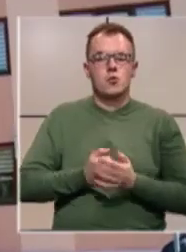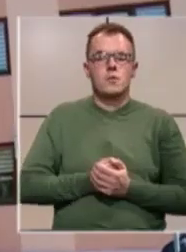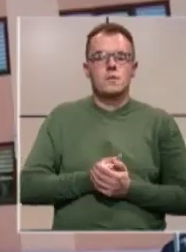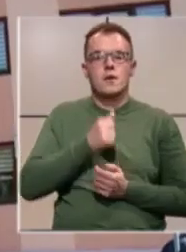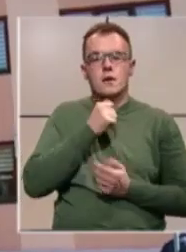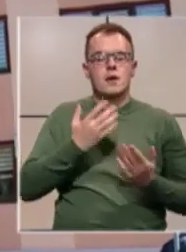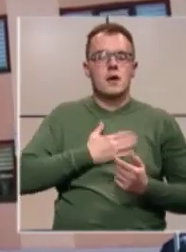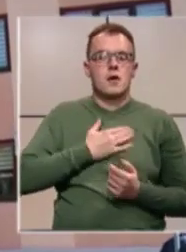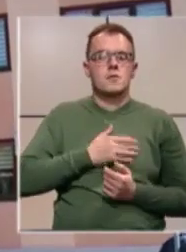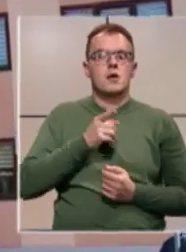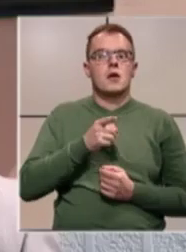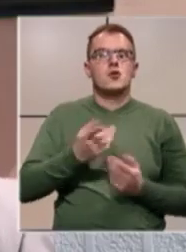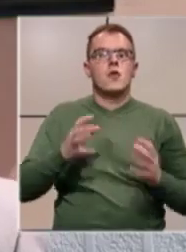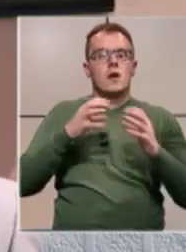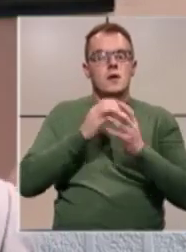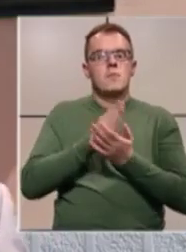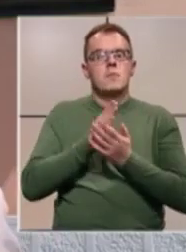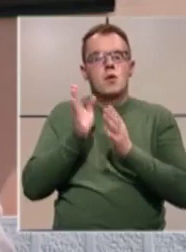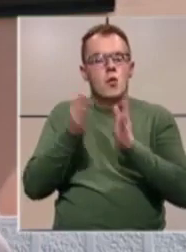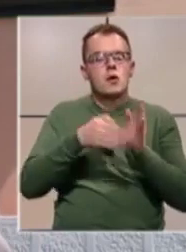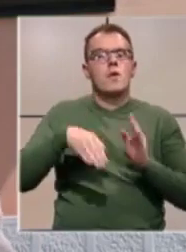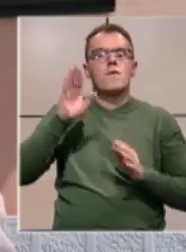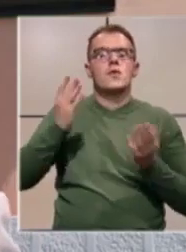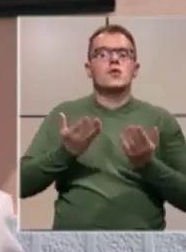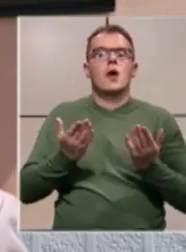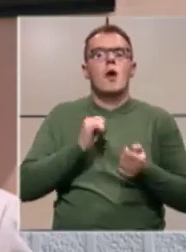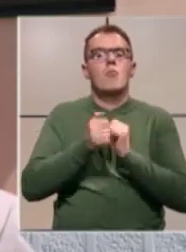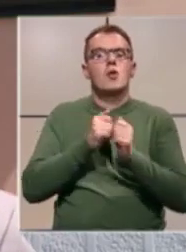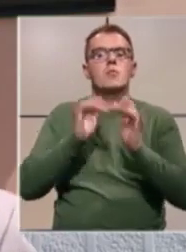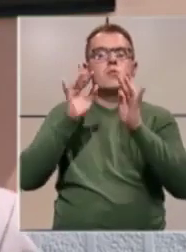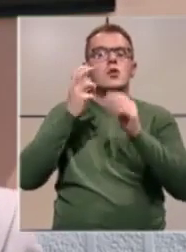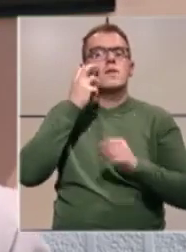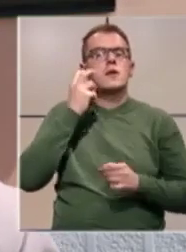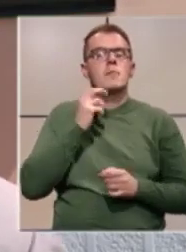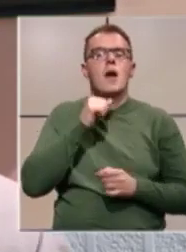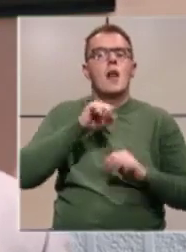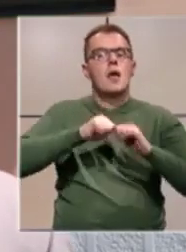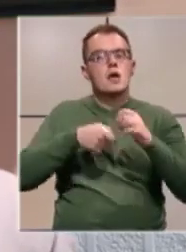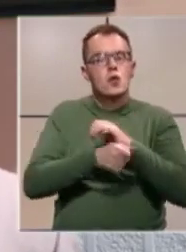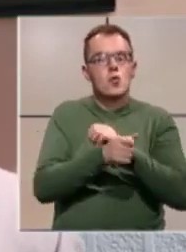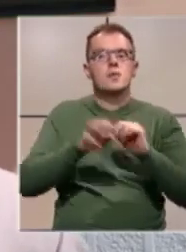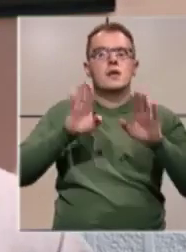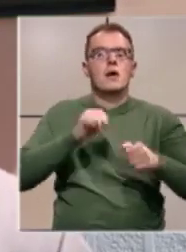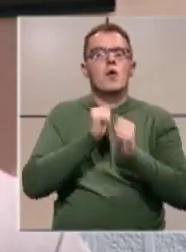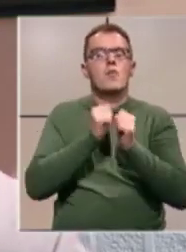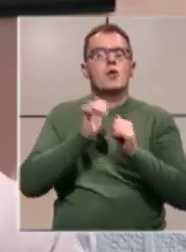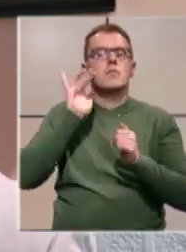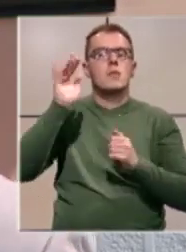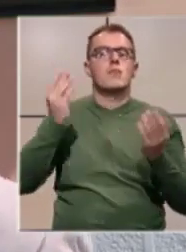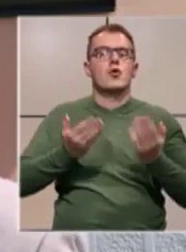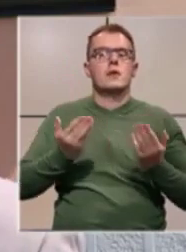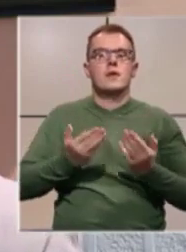pa nadamo se da će ovaj tim biti okrenut više i ka borbi protiv kriminala i korupcije, nego borbi protiv